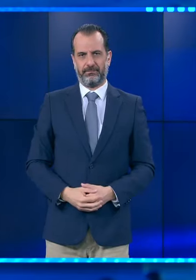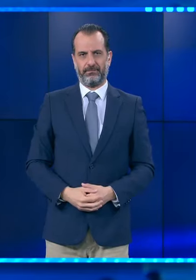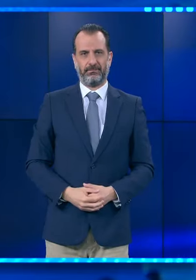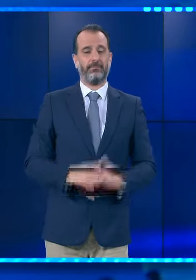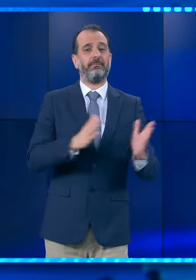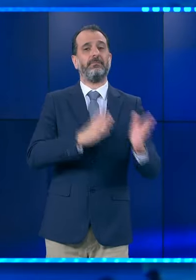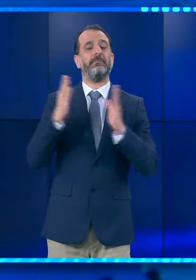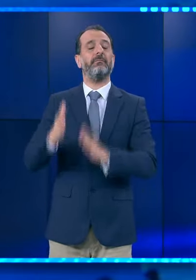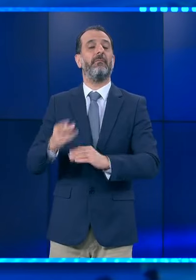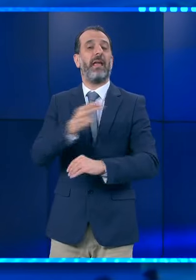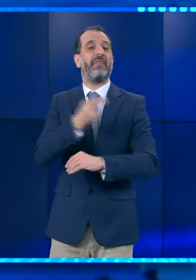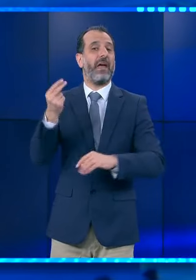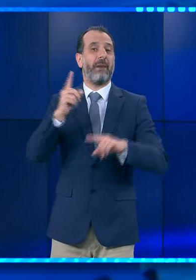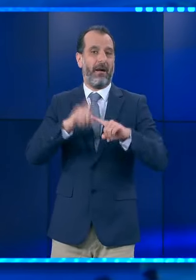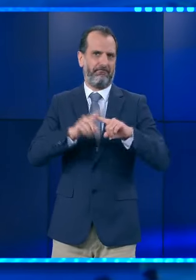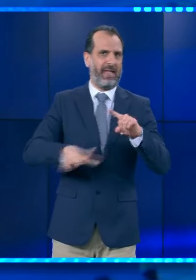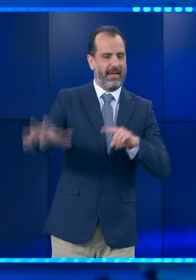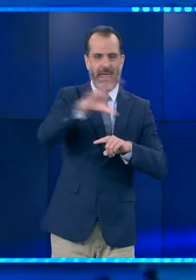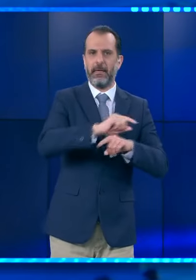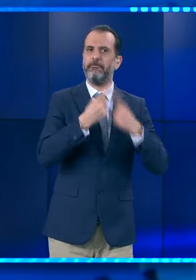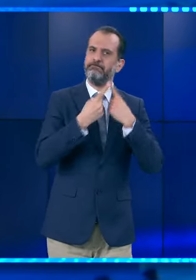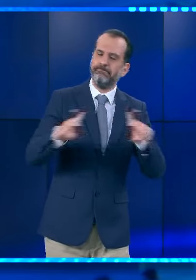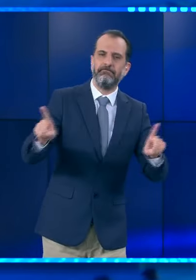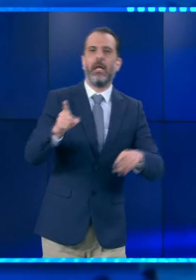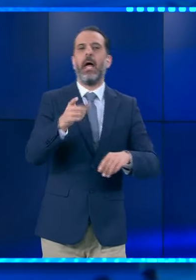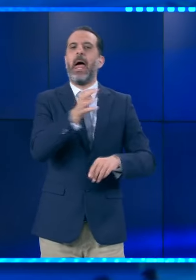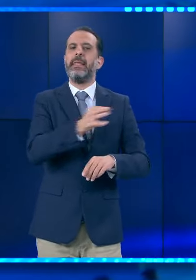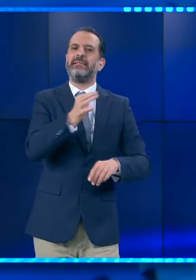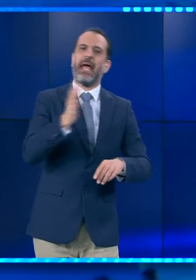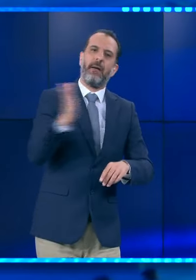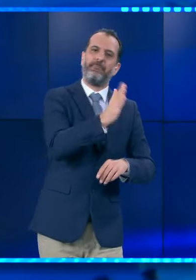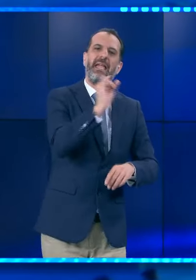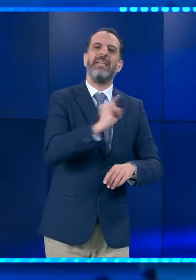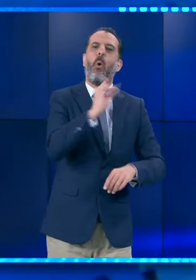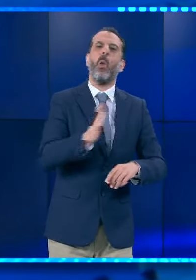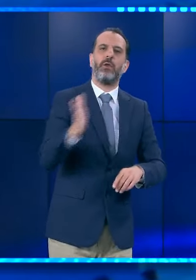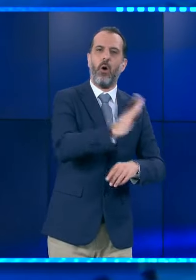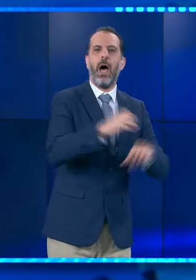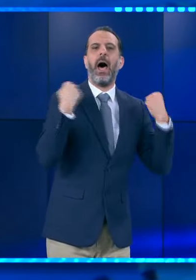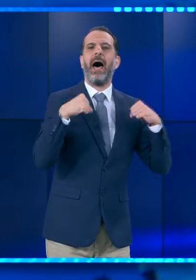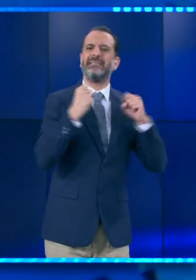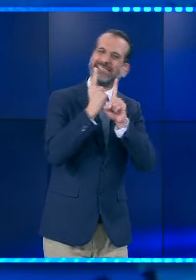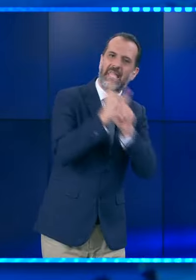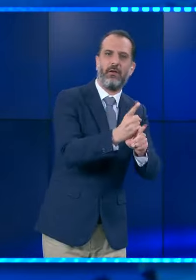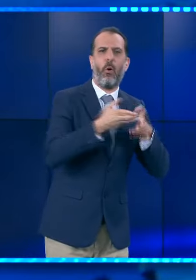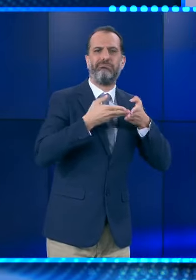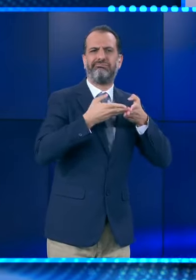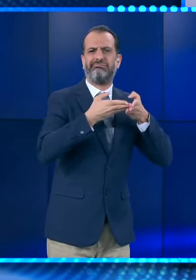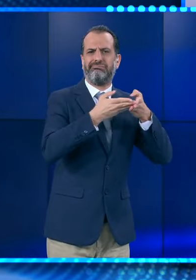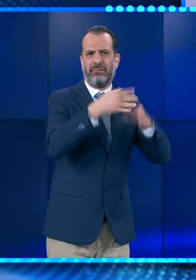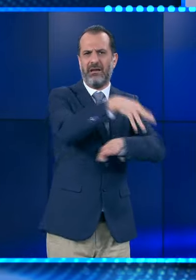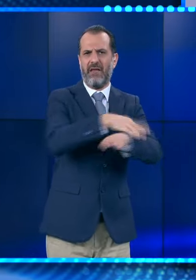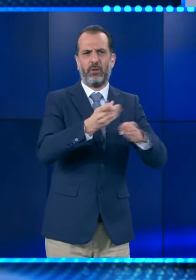Επιστρέφουμε στα δικά μας για να δούμε εντυπωσιακές βολές με κατευθυνόμενα βλήματα που πραγματοποίησαν στο Ιόνιο Πέλαγος πλοία του πολεμικού μας ναυτικού.